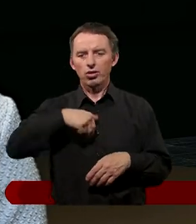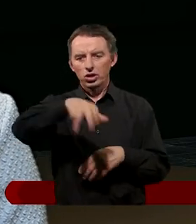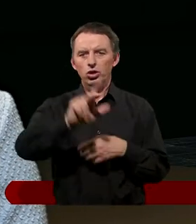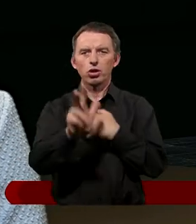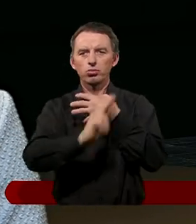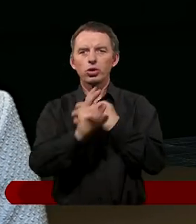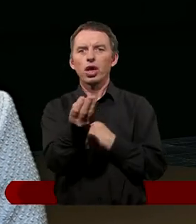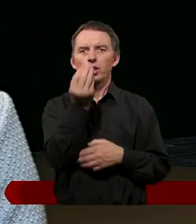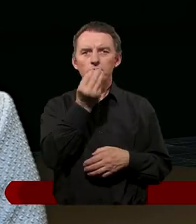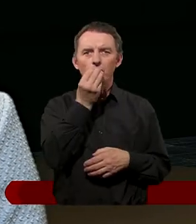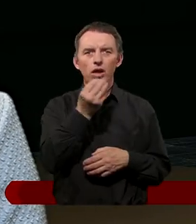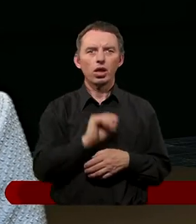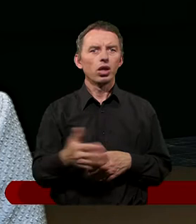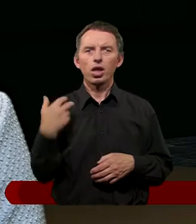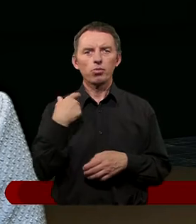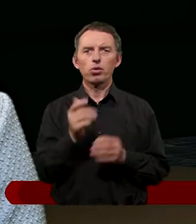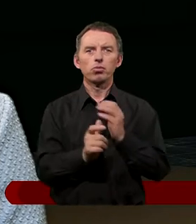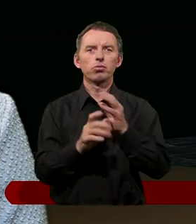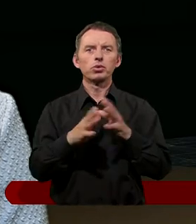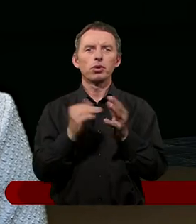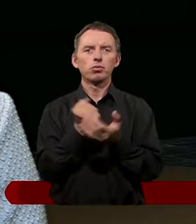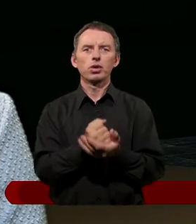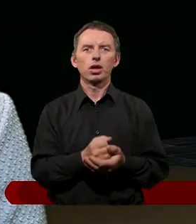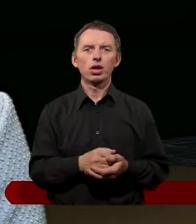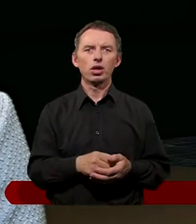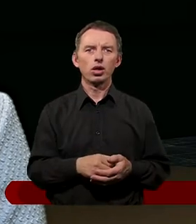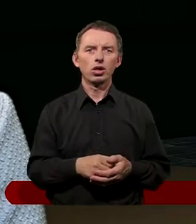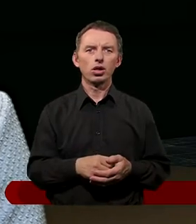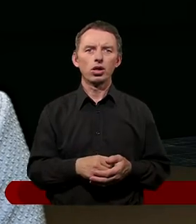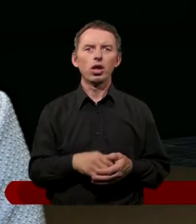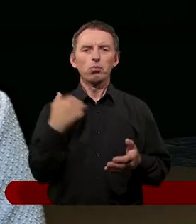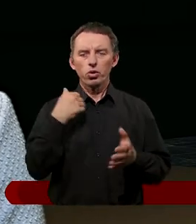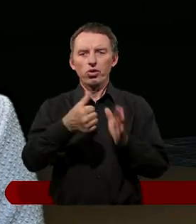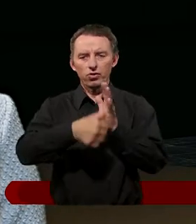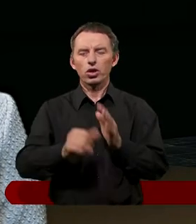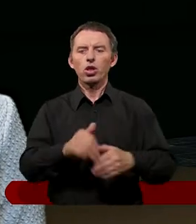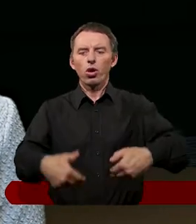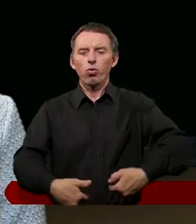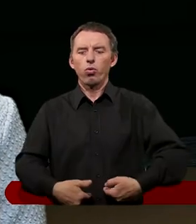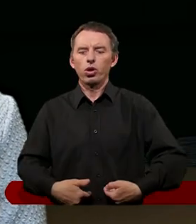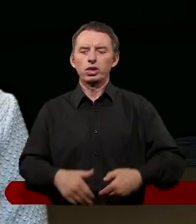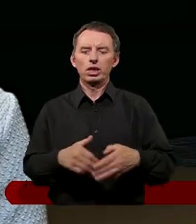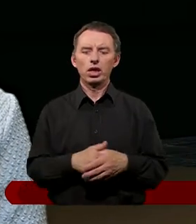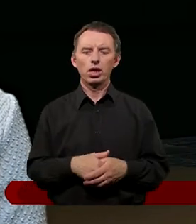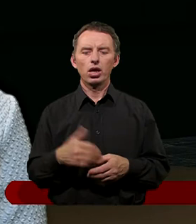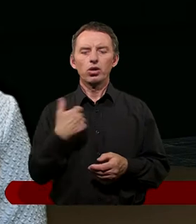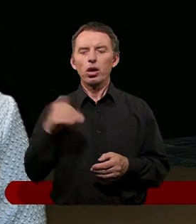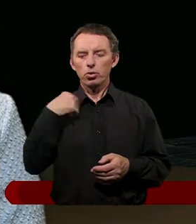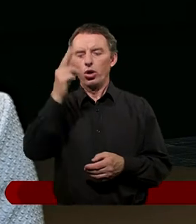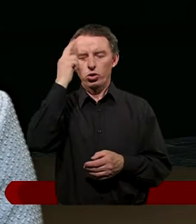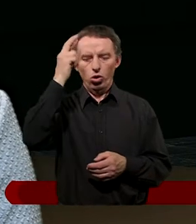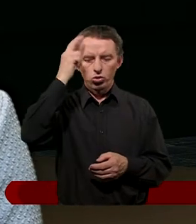jedzą, to nie był może jakiś ekstremalny przypadek. Oni byli w potrzebie, oni byli głodni. Jezus jakby